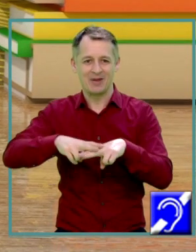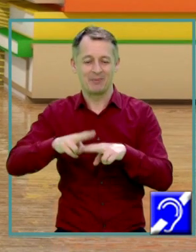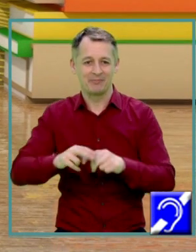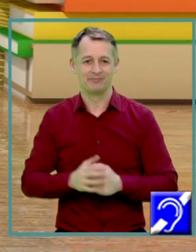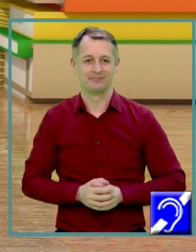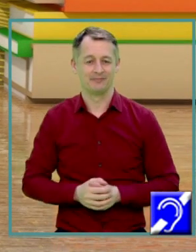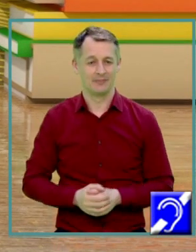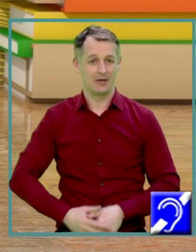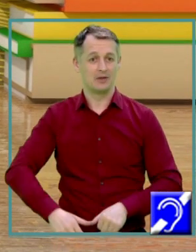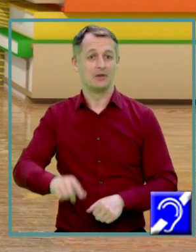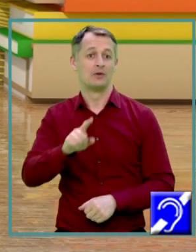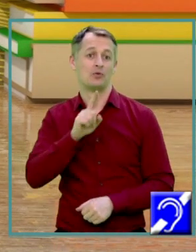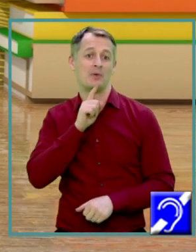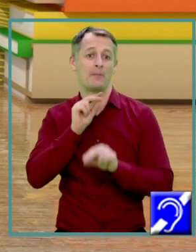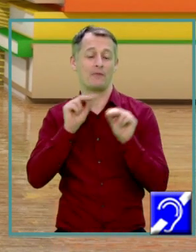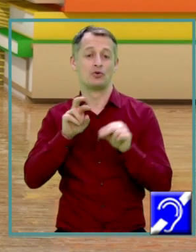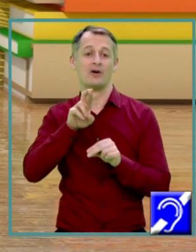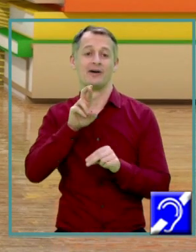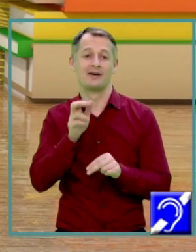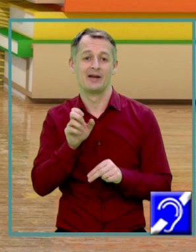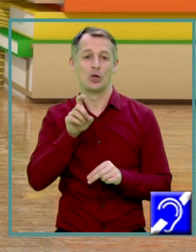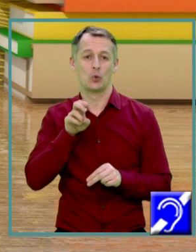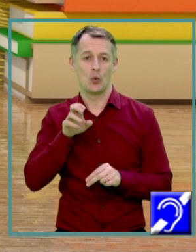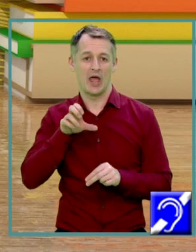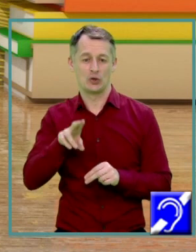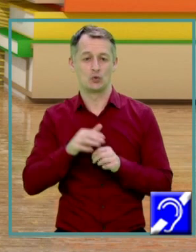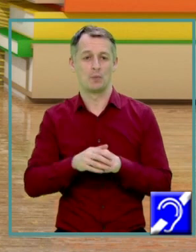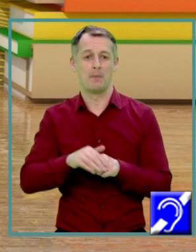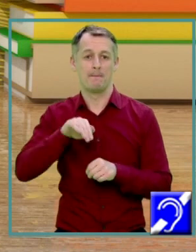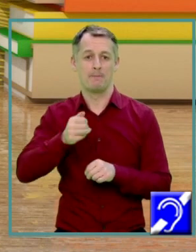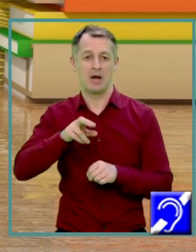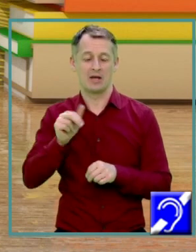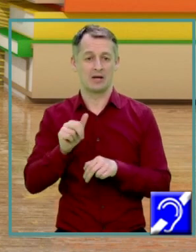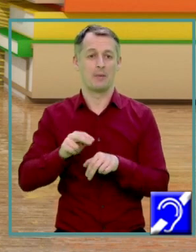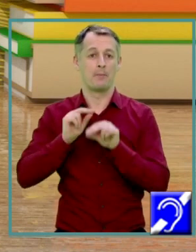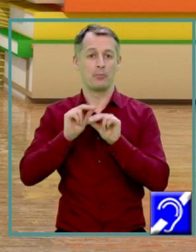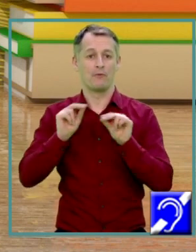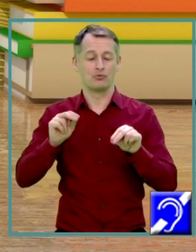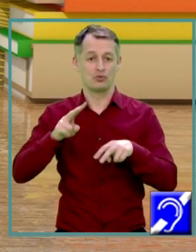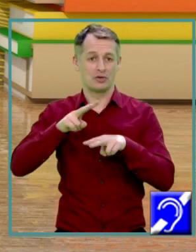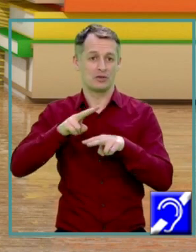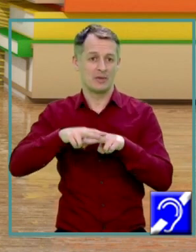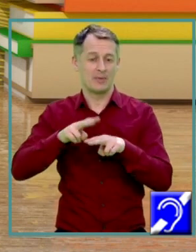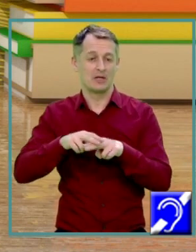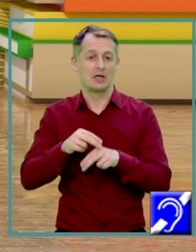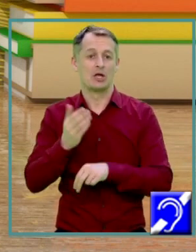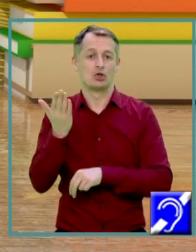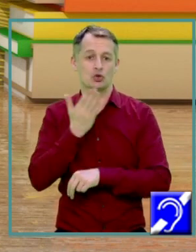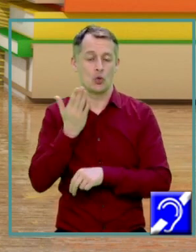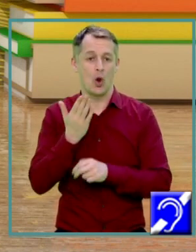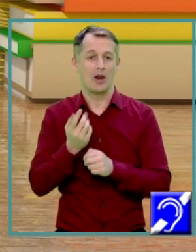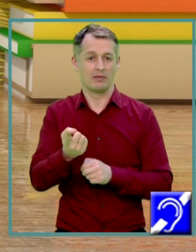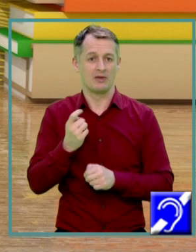Numele meu este Rădulescu Mariana. Sunt profesor de matematică la școala gimnazială Libiu Rebreanu